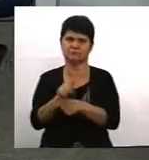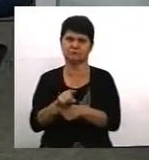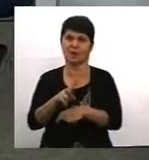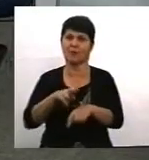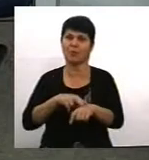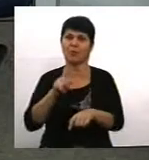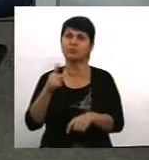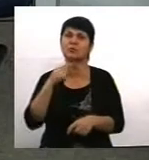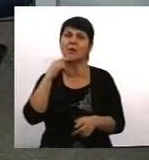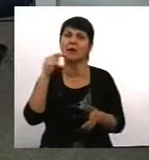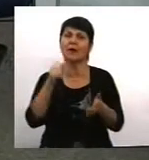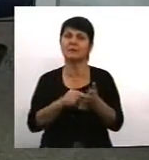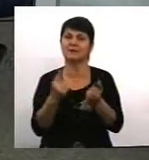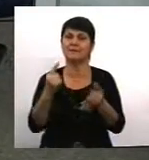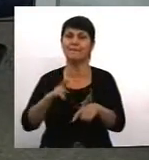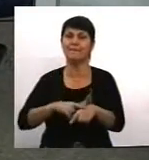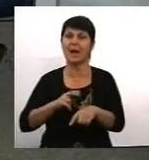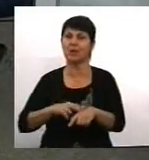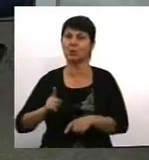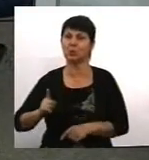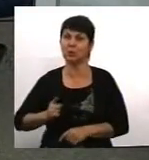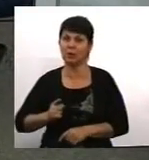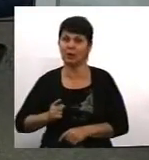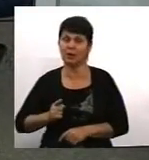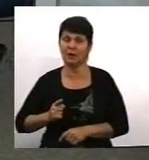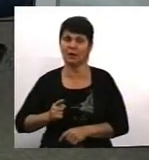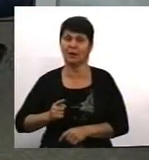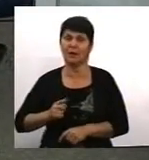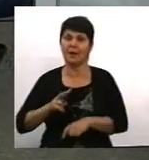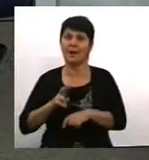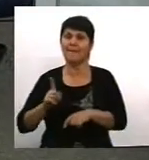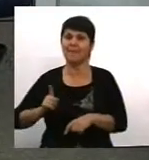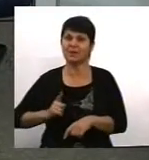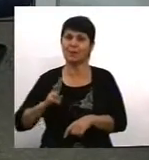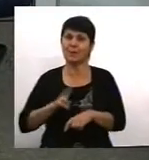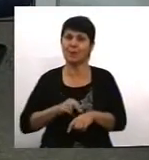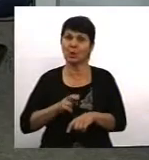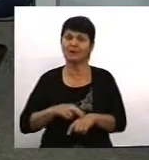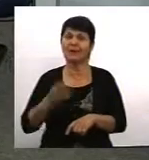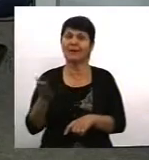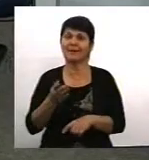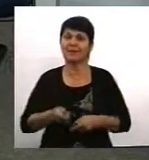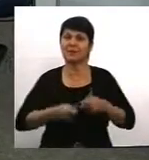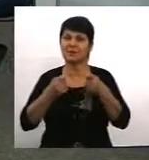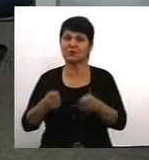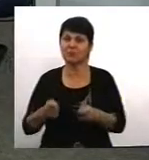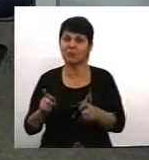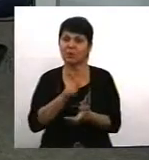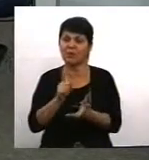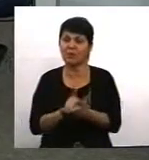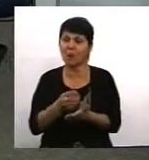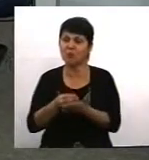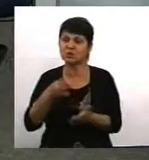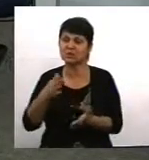ацент йде ось на патрульних. Патрульні поліцейські, які приїздять, вони мають оцінити ситуацію. І